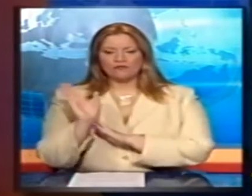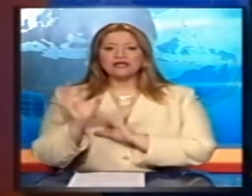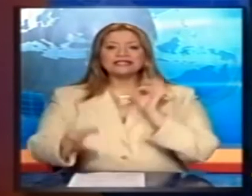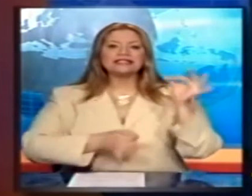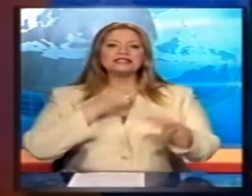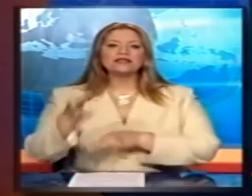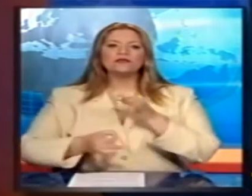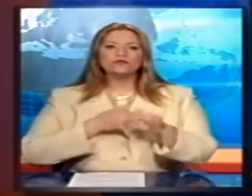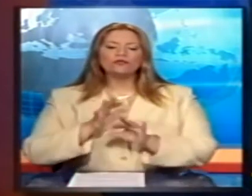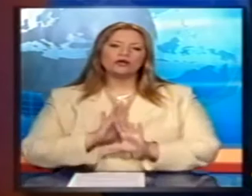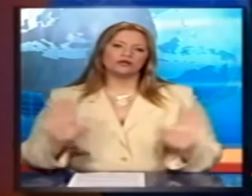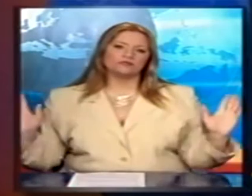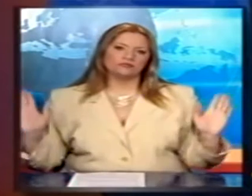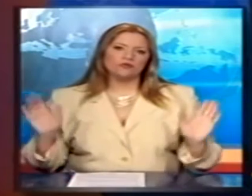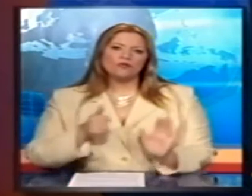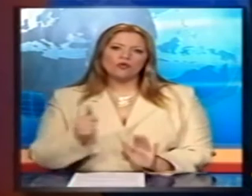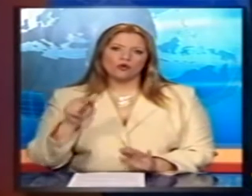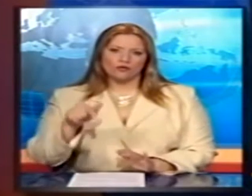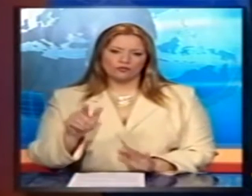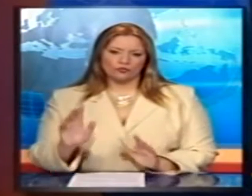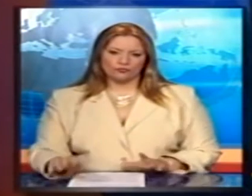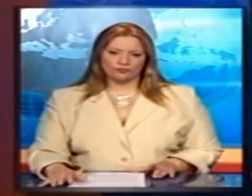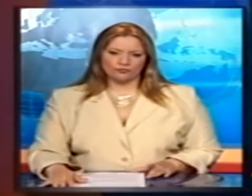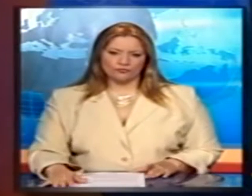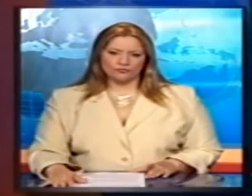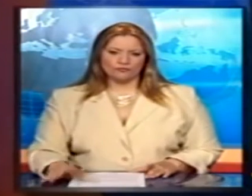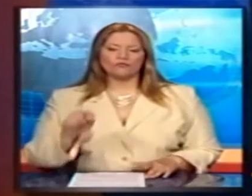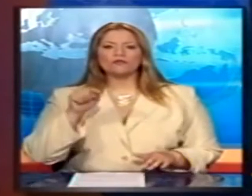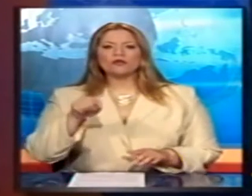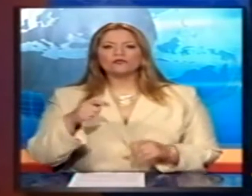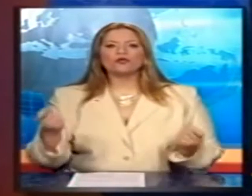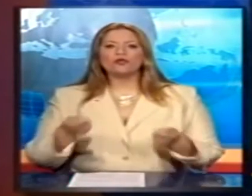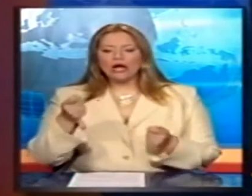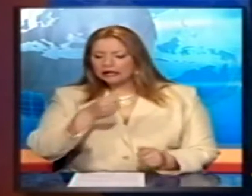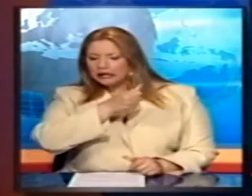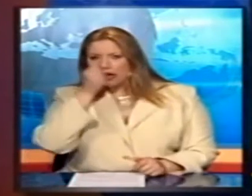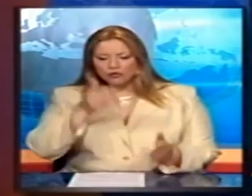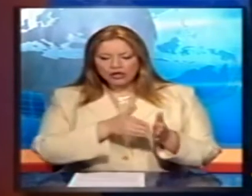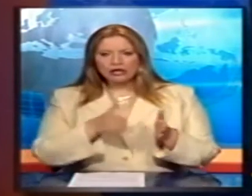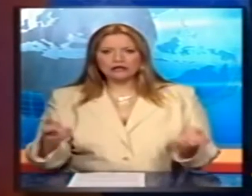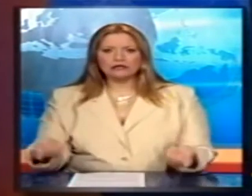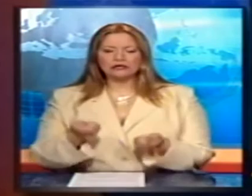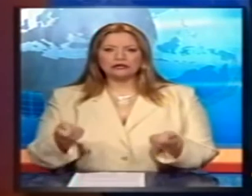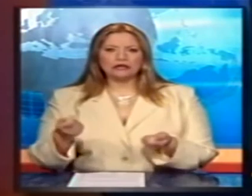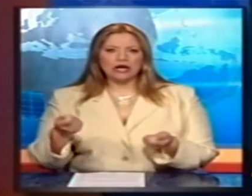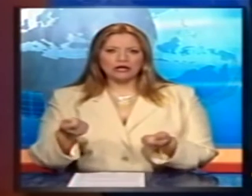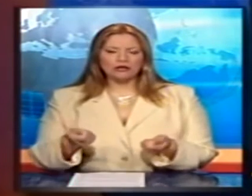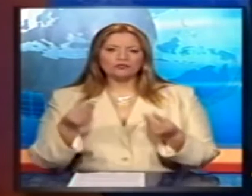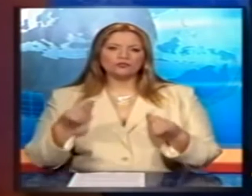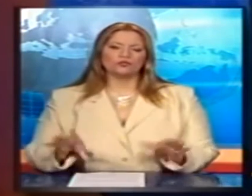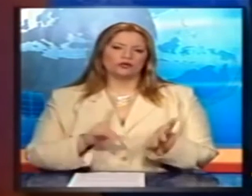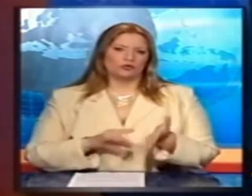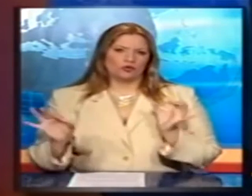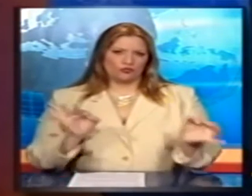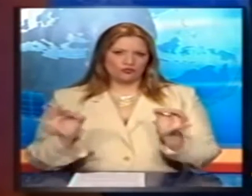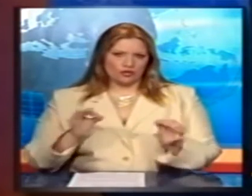η συμβολή μας στη θερινή ραστόνη που προσπαθεί να καλλιεργήσει να καλλιεργήσει η